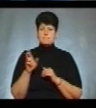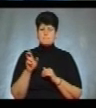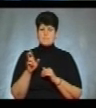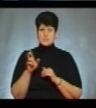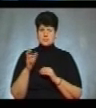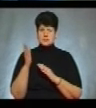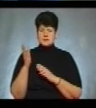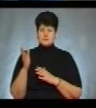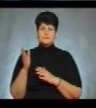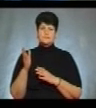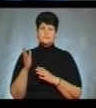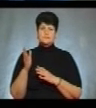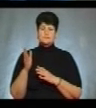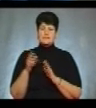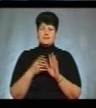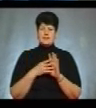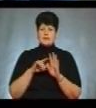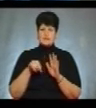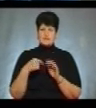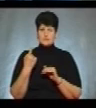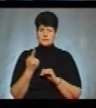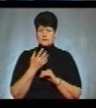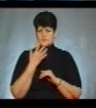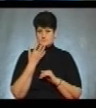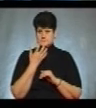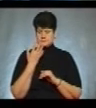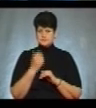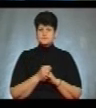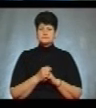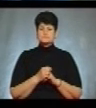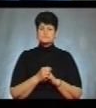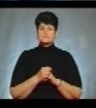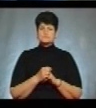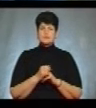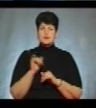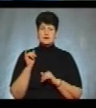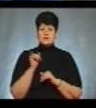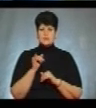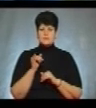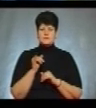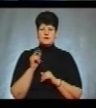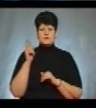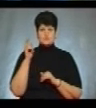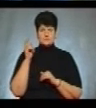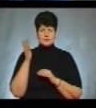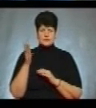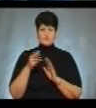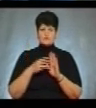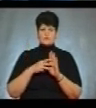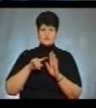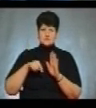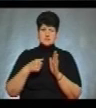метеорологічної станції 9,1 градуса і гідрологічної станції Чортків 8